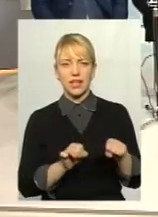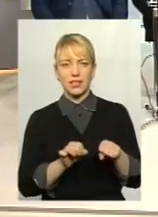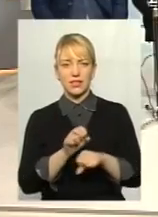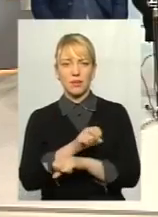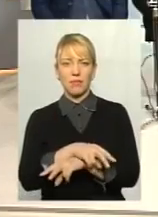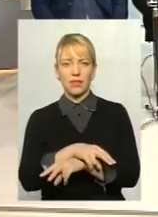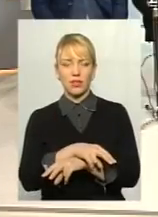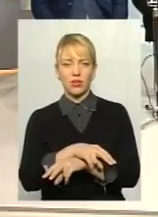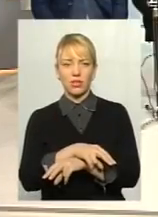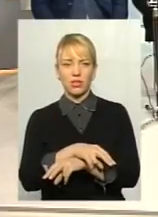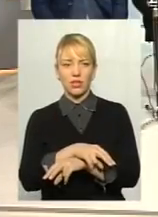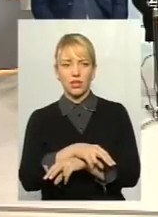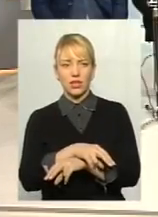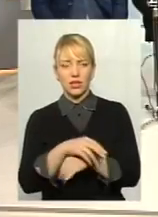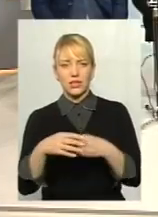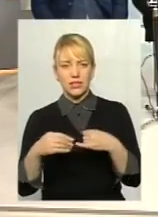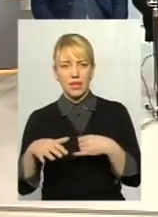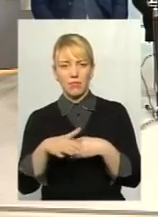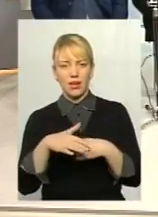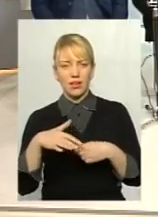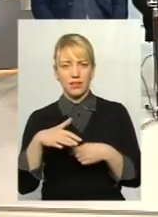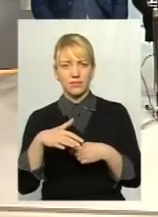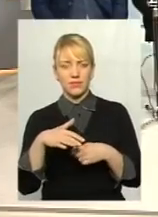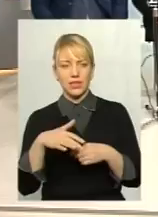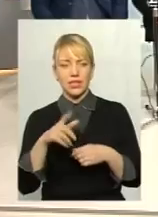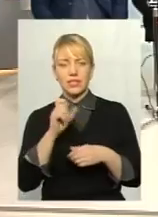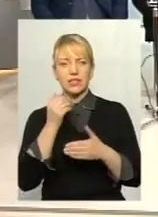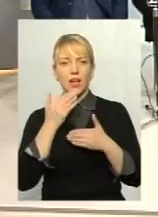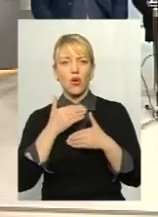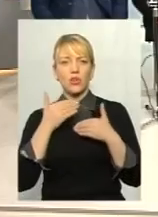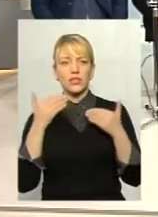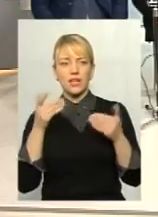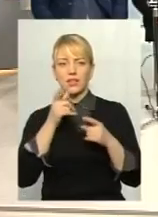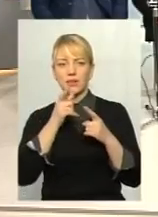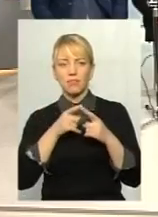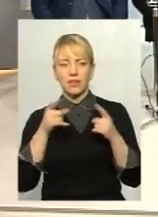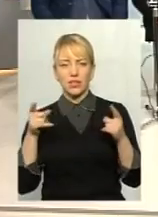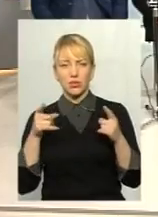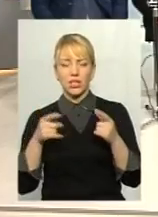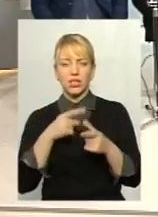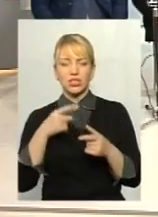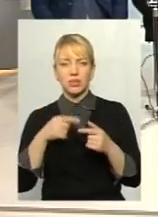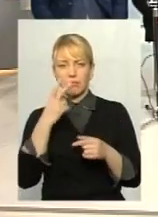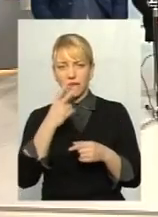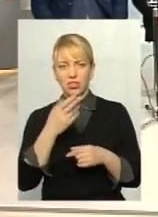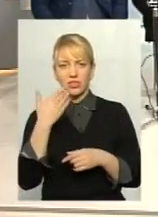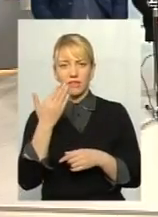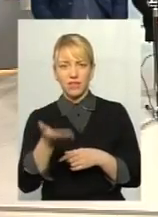землі, голова комітету. За останній період, чи бачите ви,